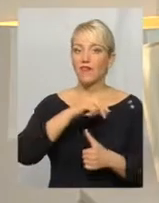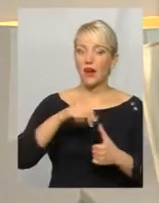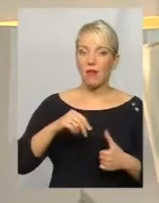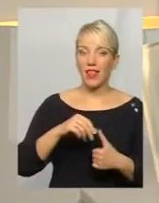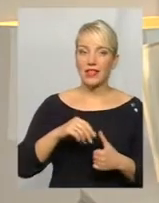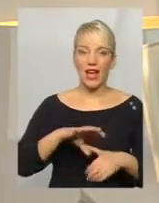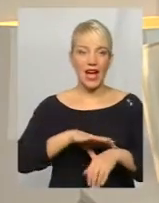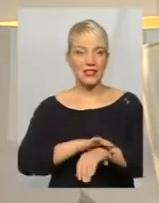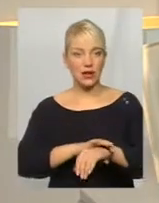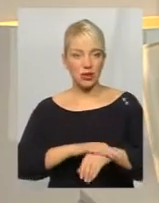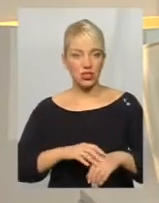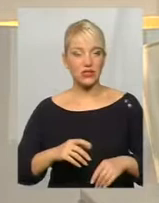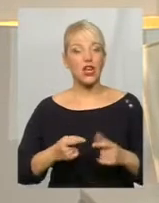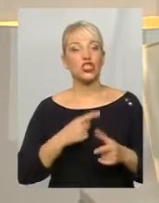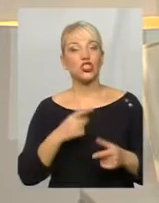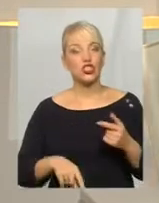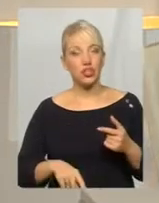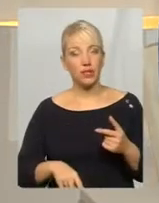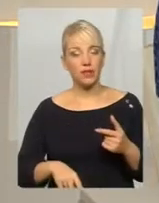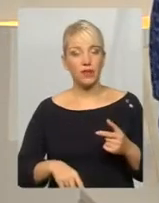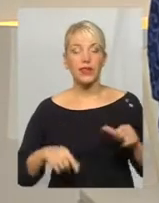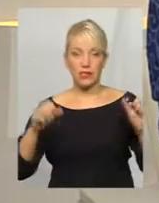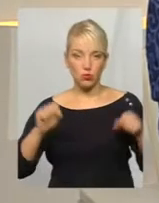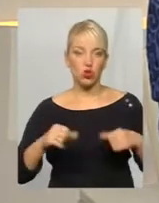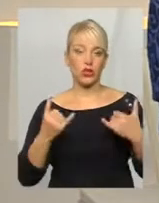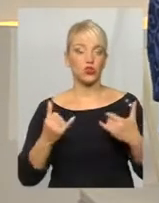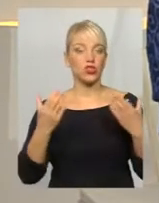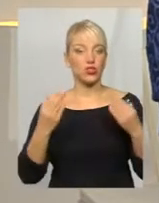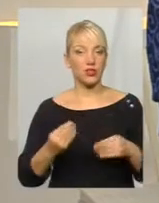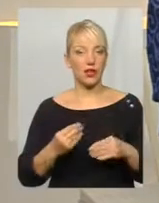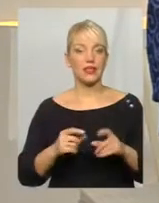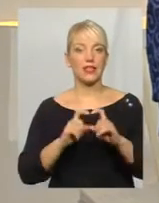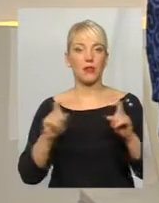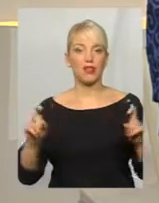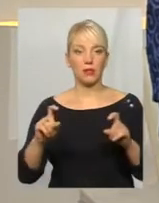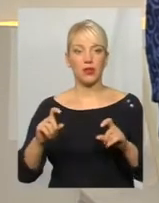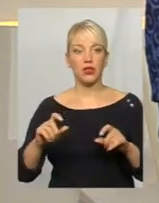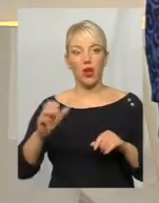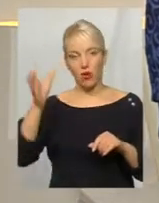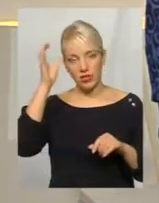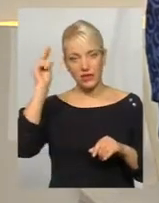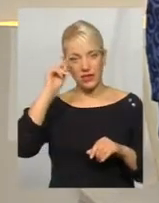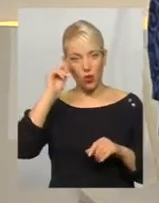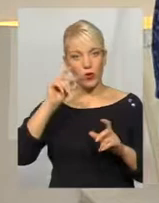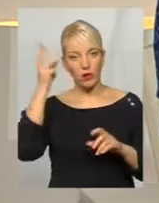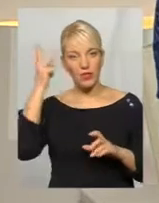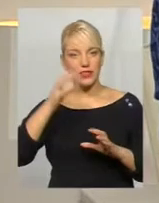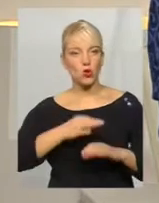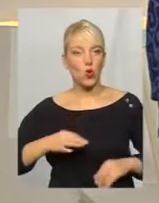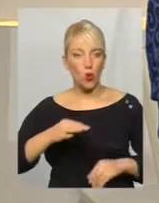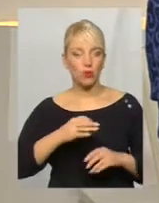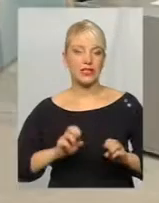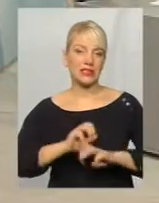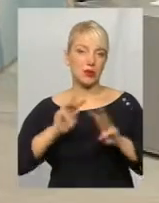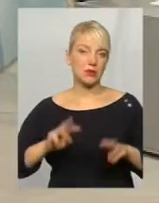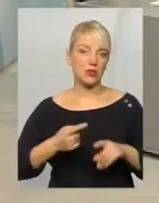азербайджанці, чи зможе на сьогоднішній день Департамент освіти і науки в Хмельницькій області забезпечити